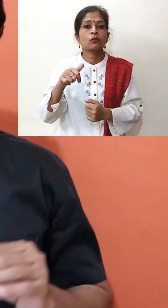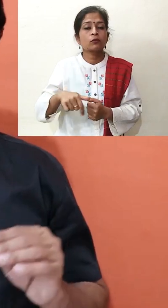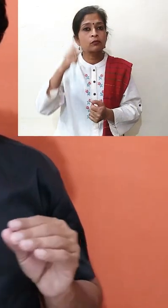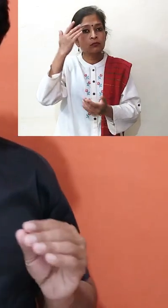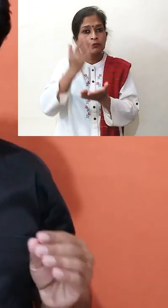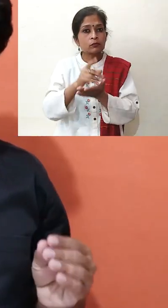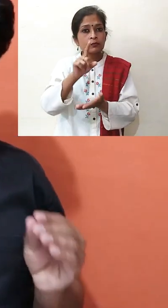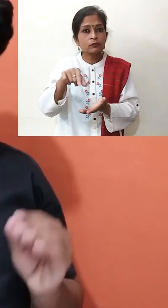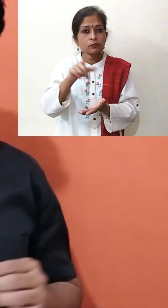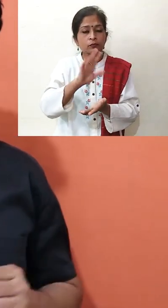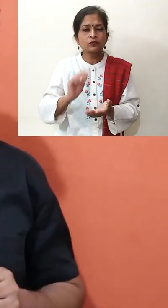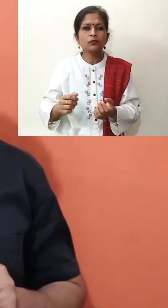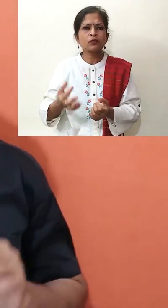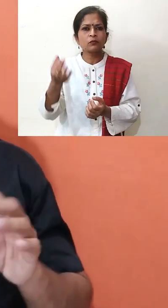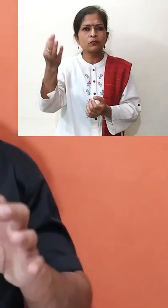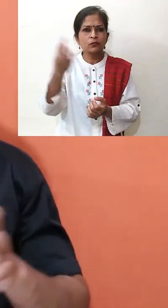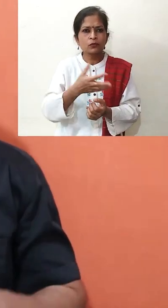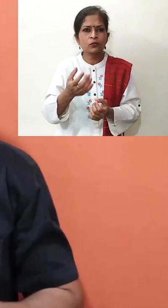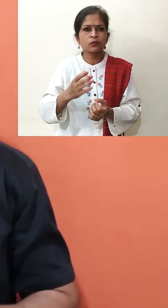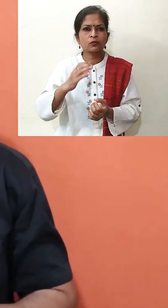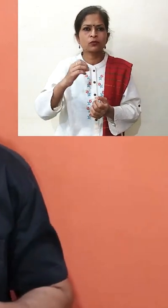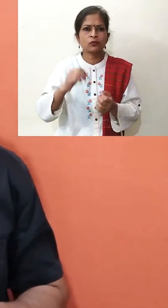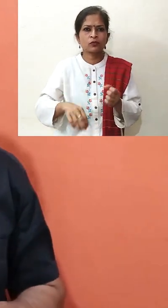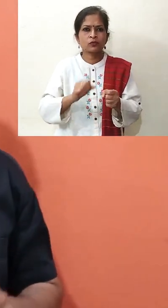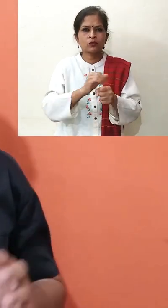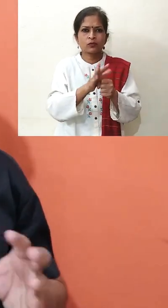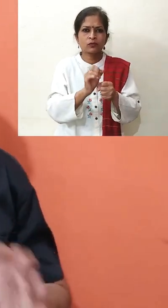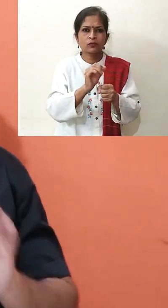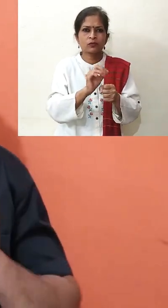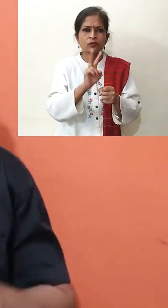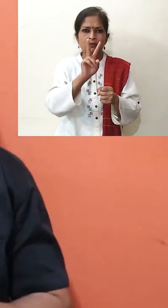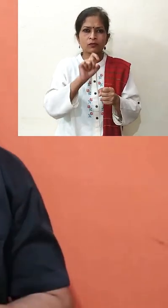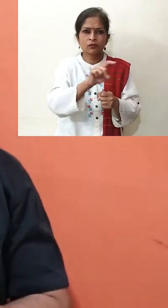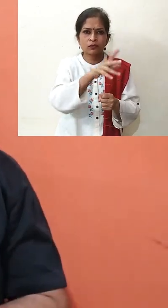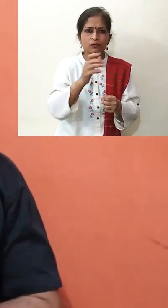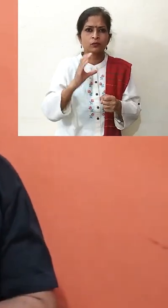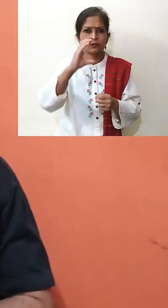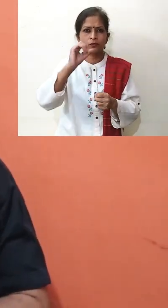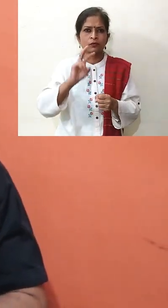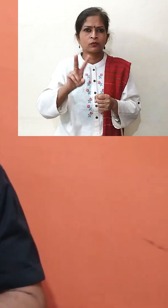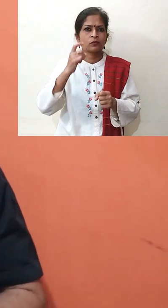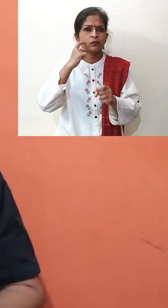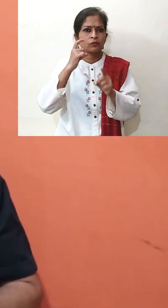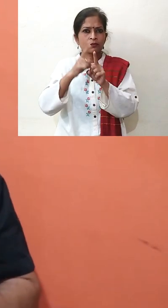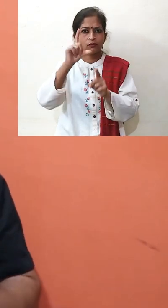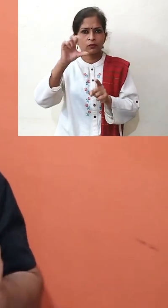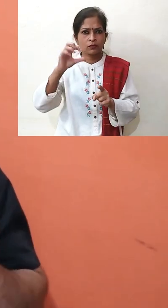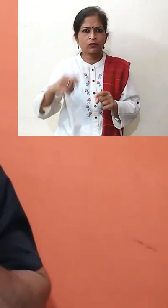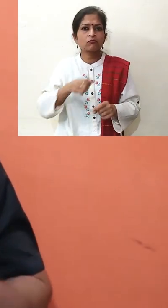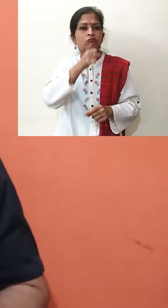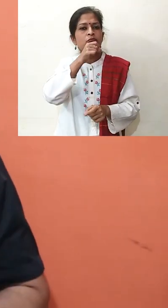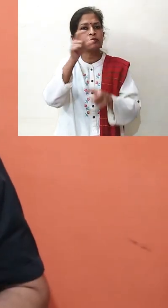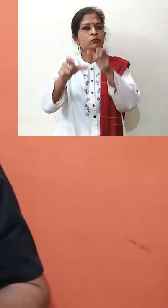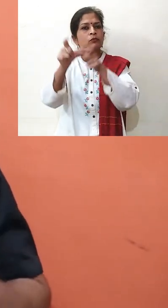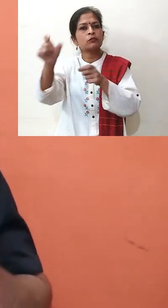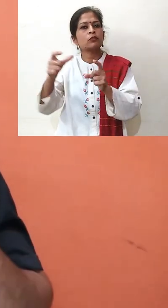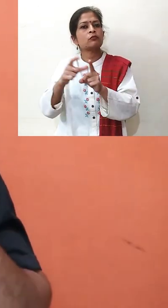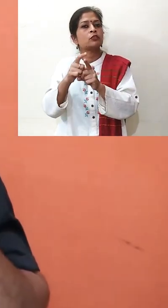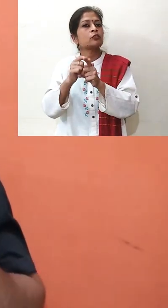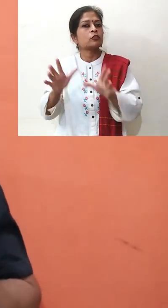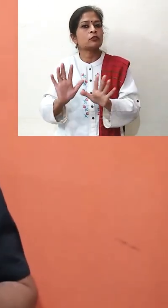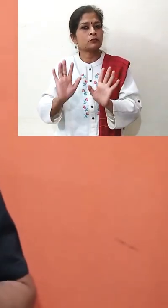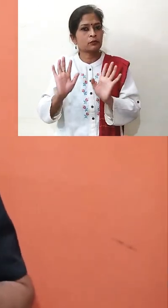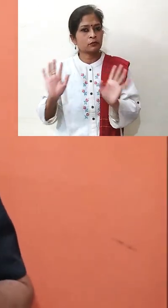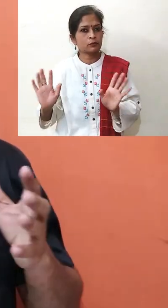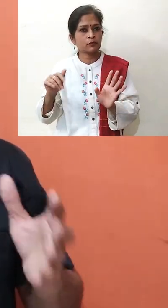कि जो नया कोरोना वाइरस है कोविड नाइंटीन जो है वो केवल वरद लोगों के लिए घातक है ध्यान रखिए कि बहुत